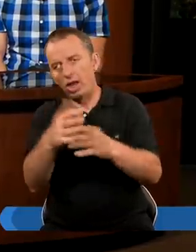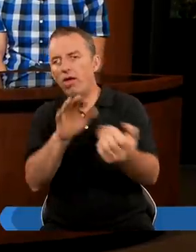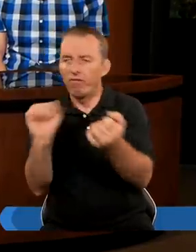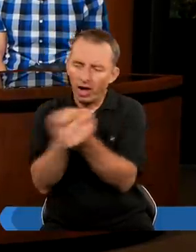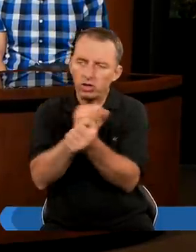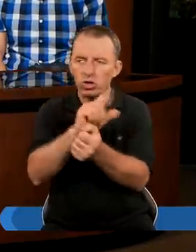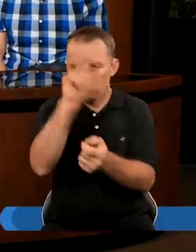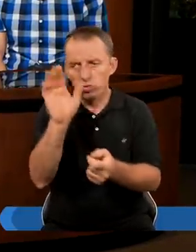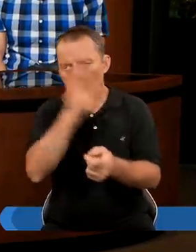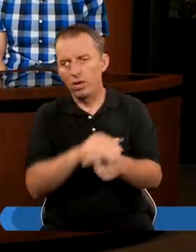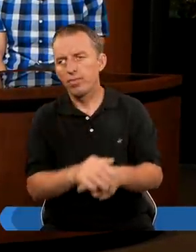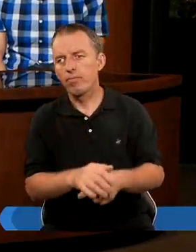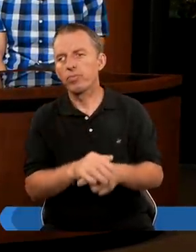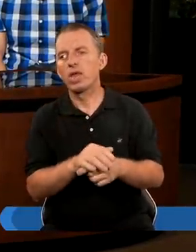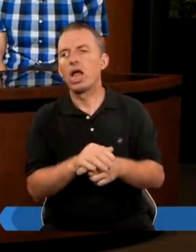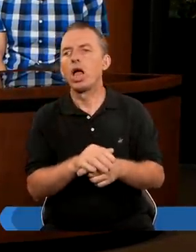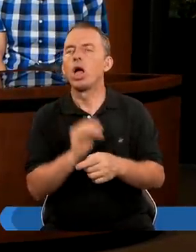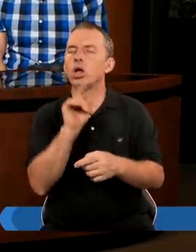Szli i walczyli Z ludem Bożym